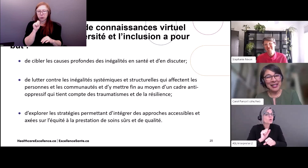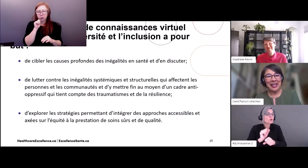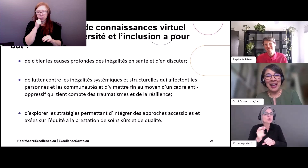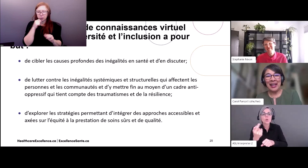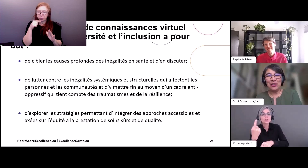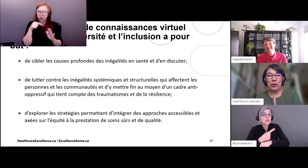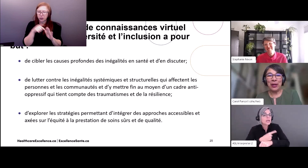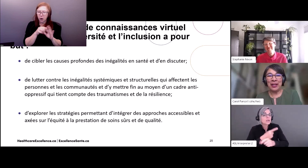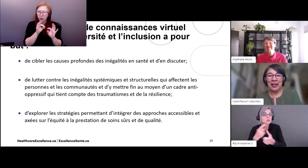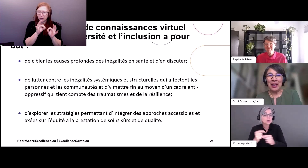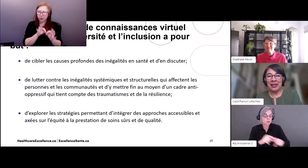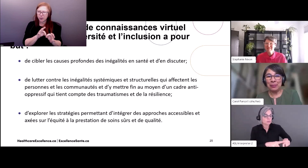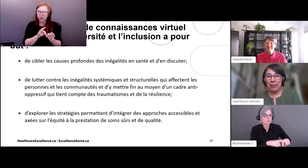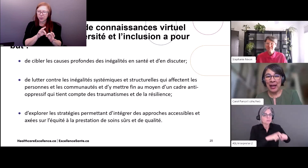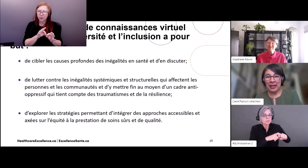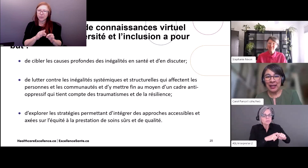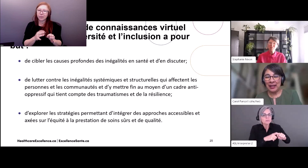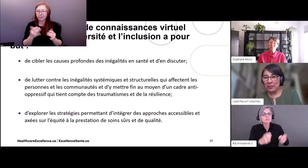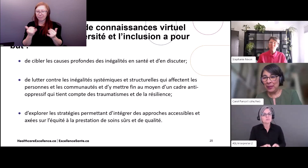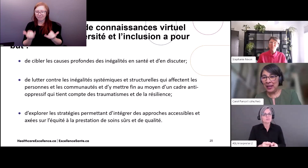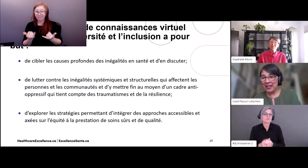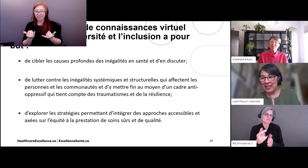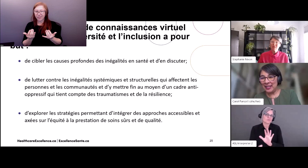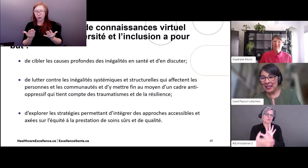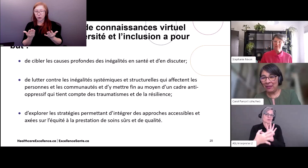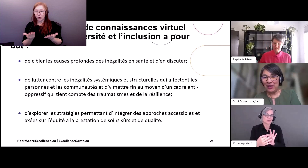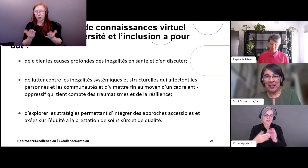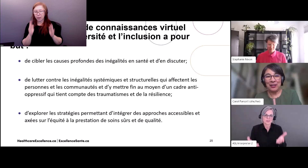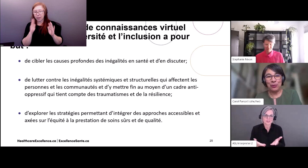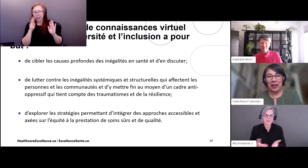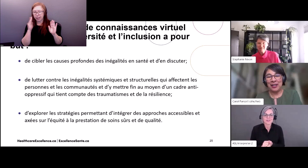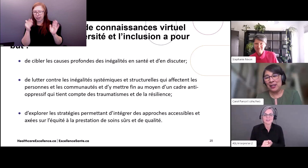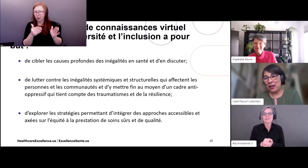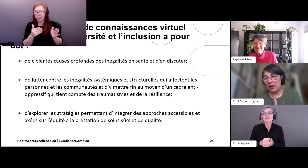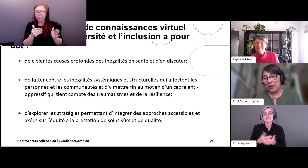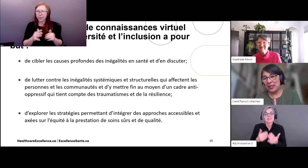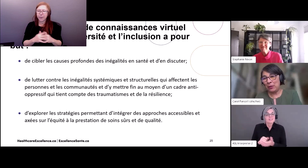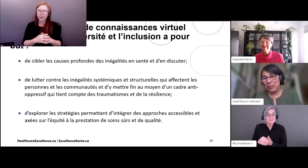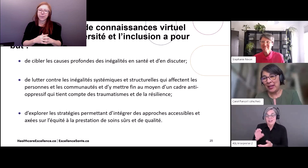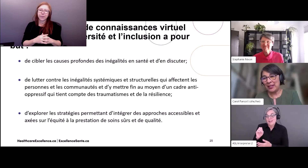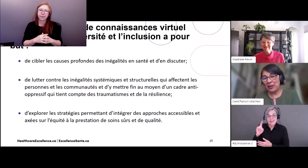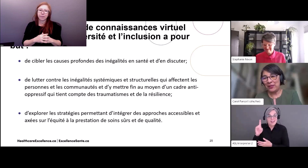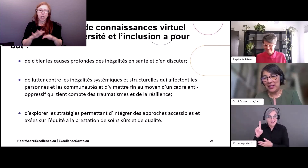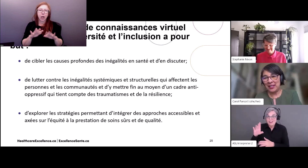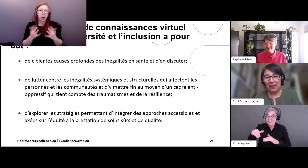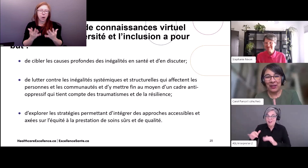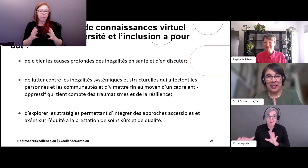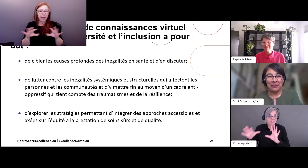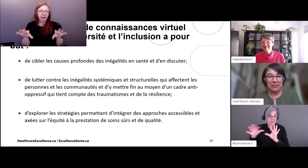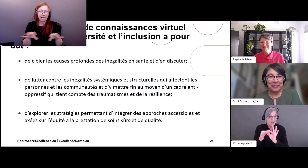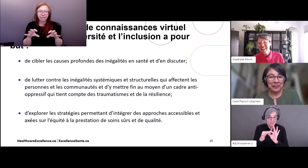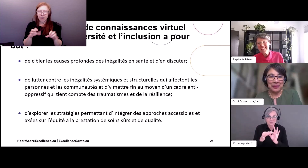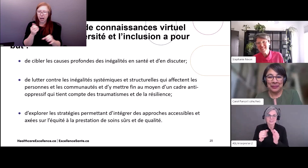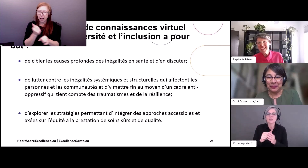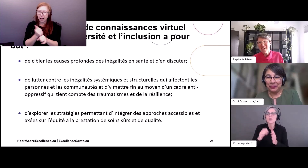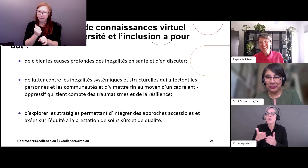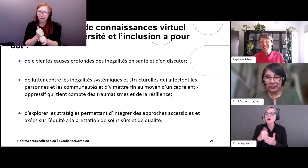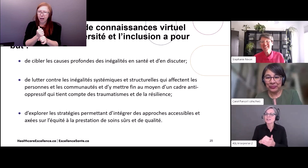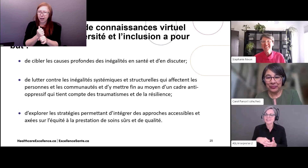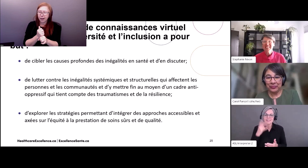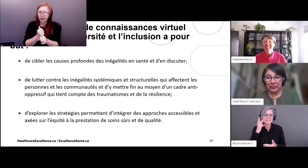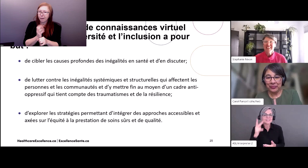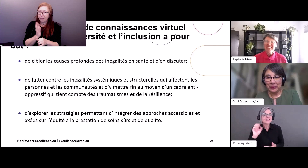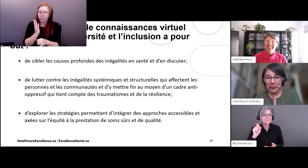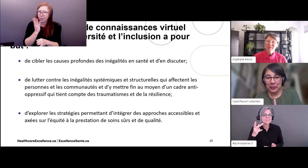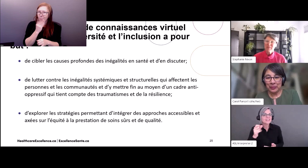pour vous joindre à nous aujourd'hui. Malheureusement, Ed n'est toujours pas de retour avec moi mais je vois que Stéphanie